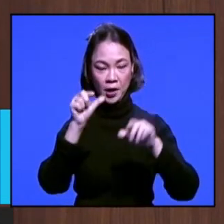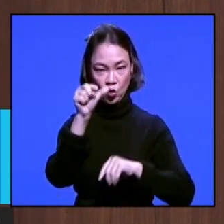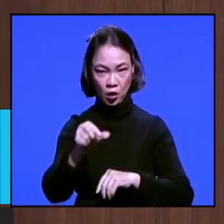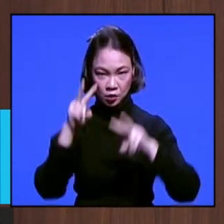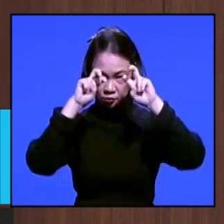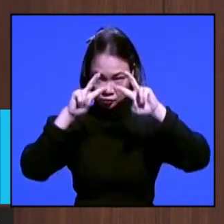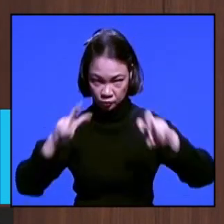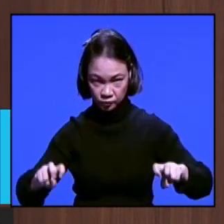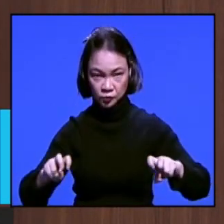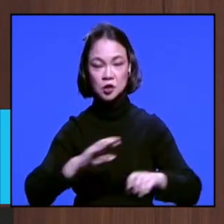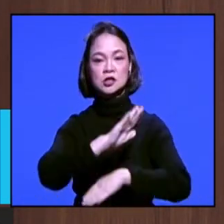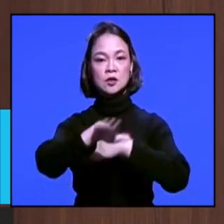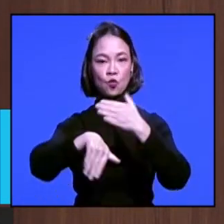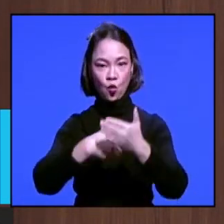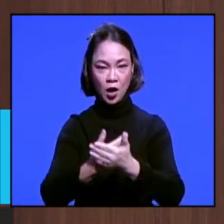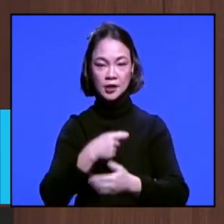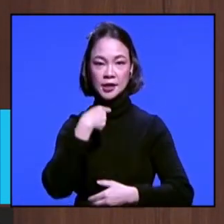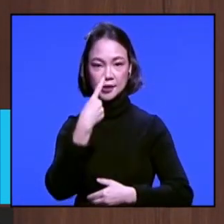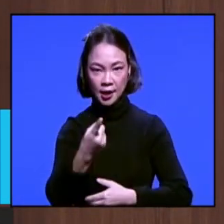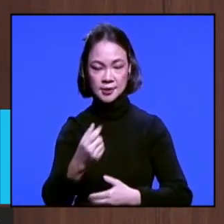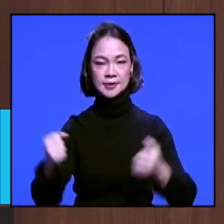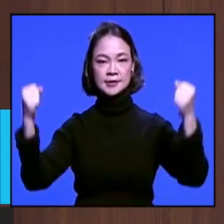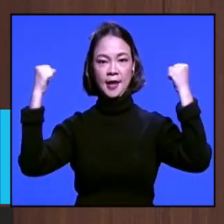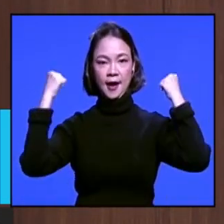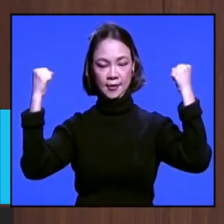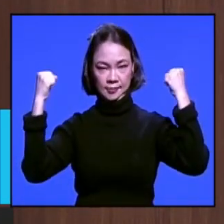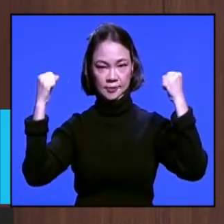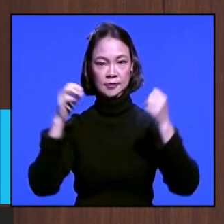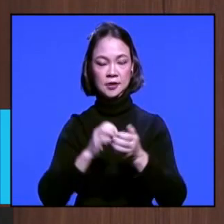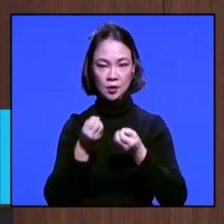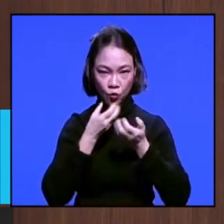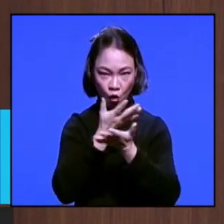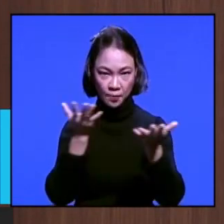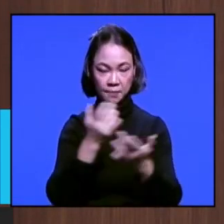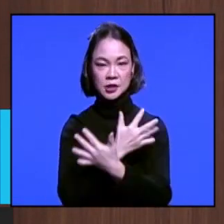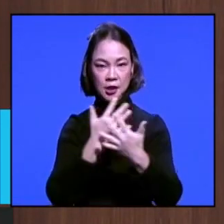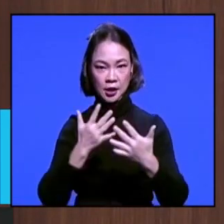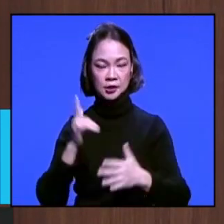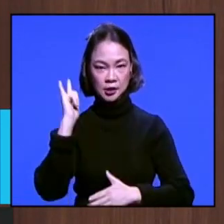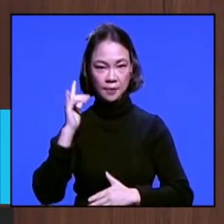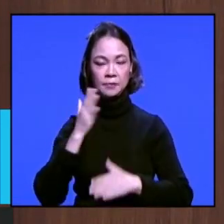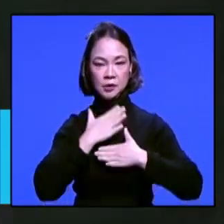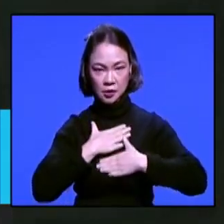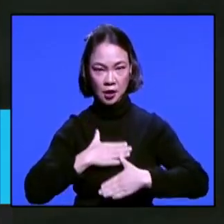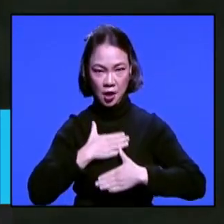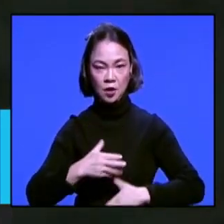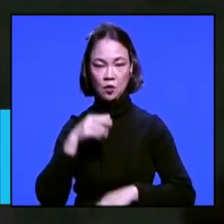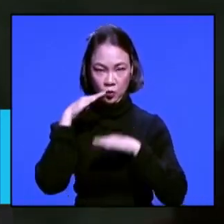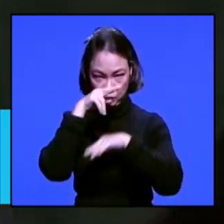observation seluruhnya dinyatakan negatif. Imbauan kepada masyarakat, tetap tenang dan selalu waspada.